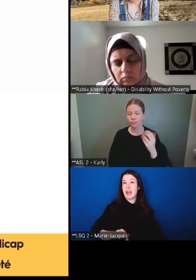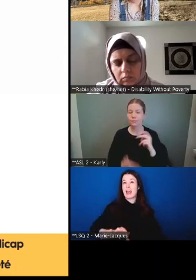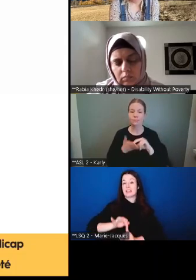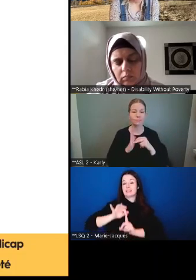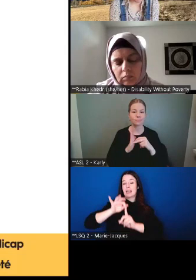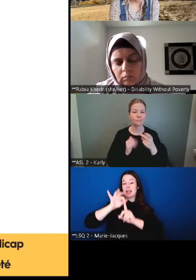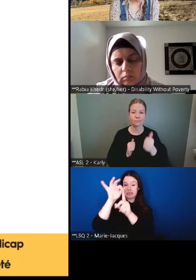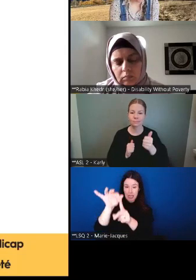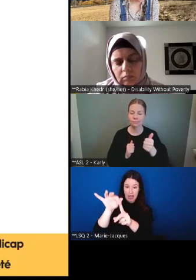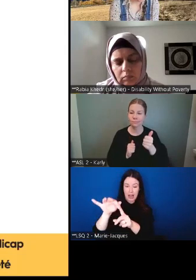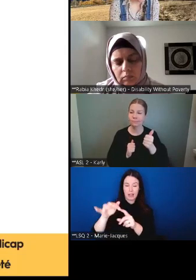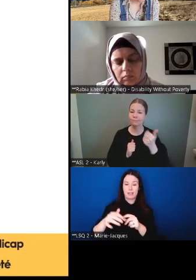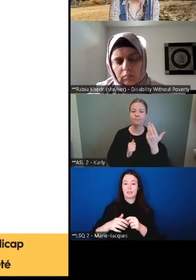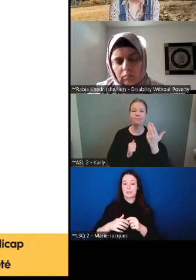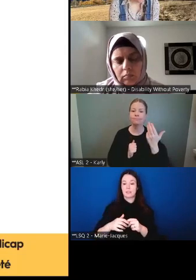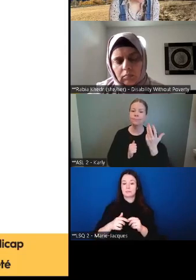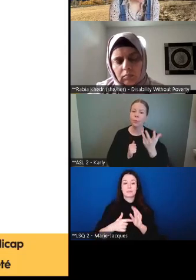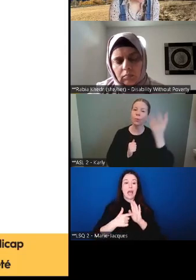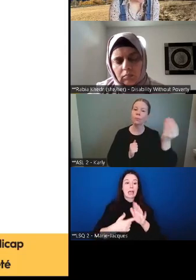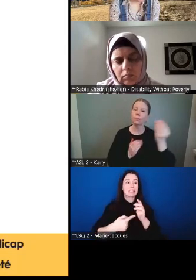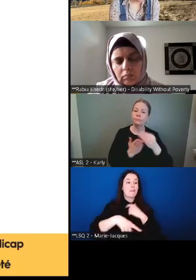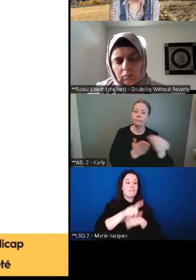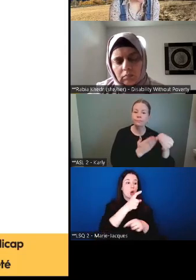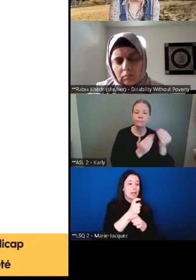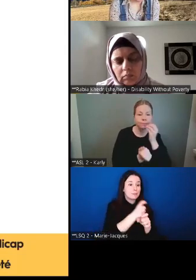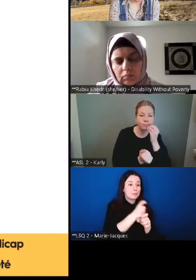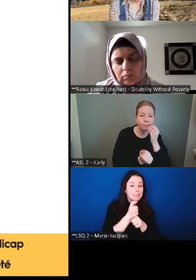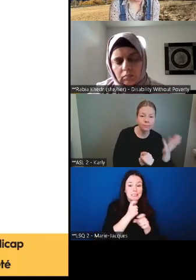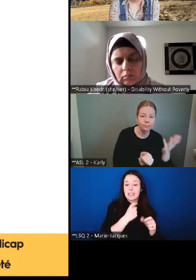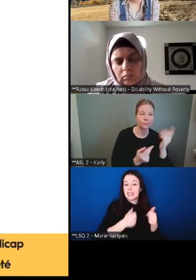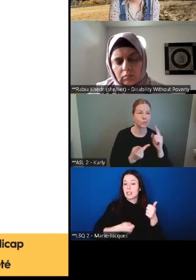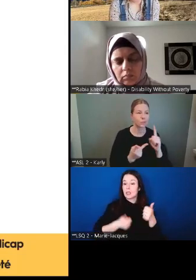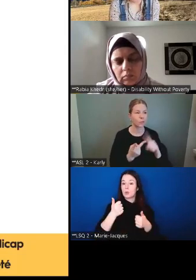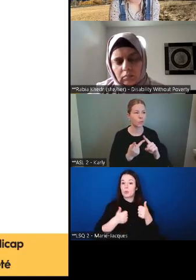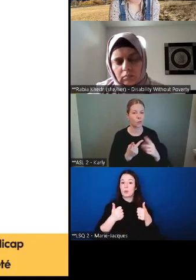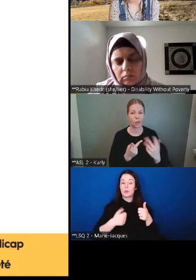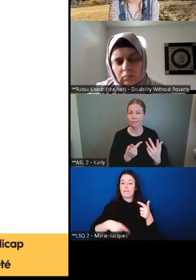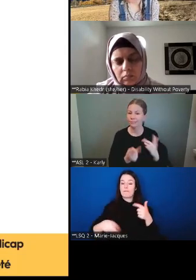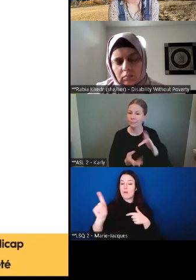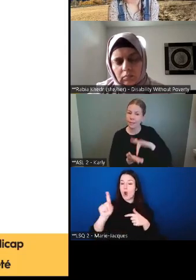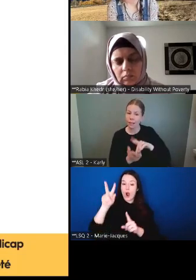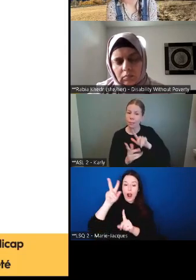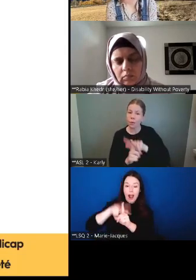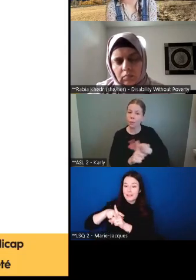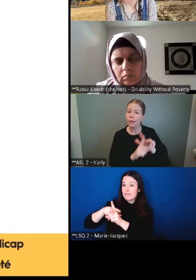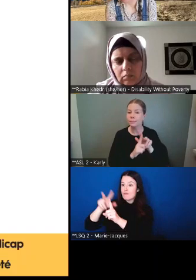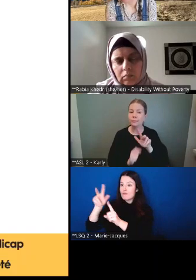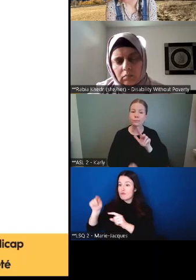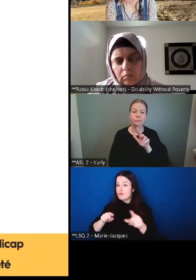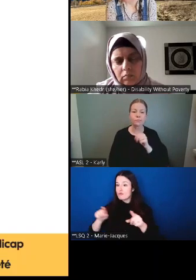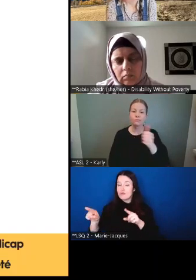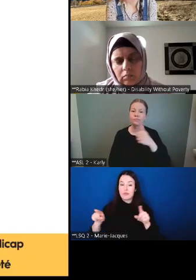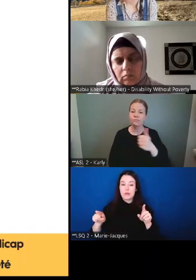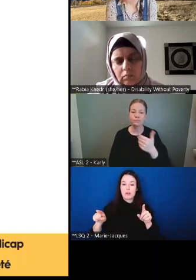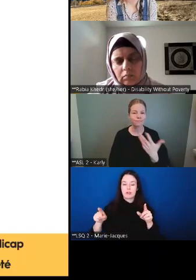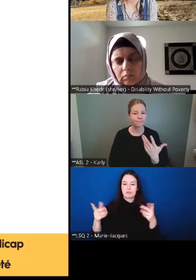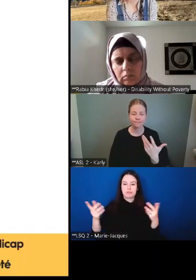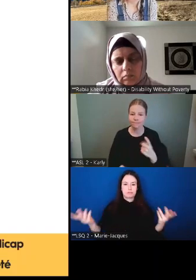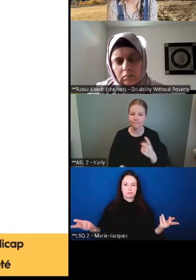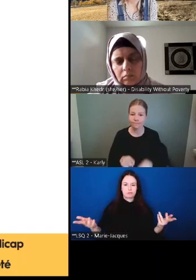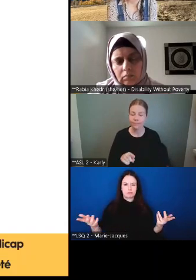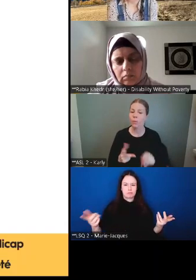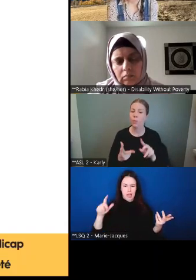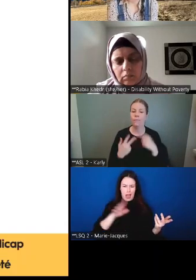que ce soit tout simplement pour aller faire l'épicerie, pour se rendre à des rendez-vous chez le médecin, avoir